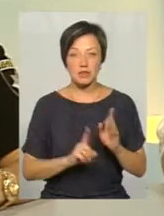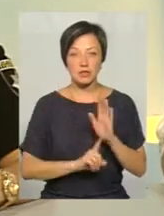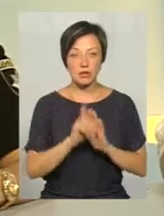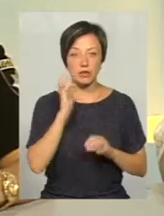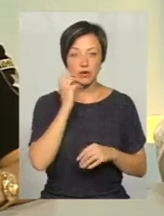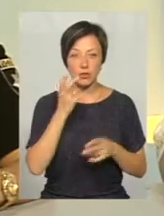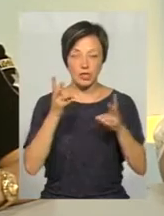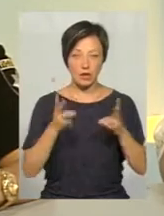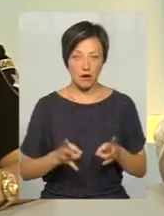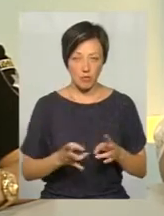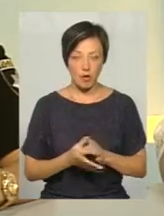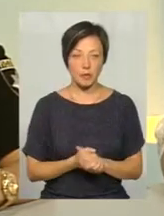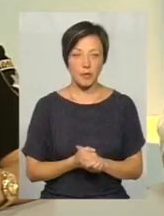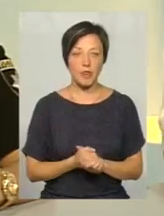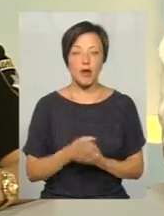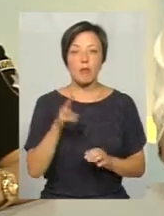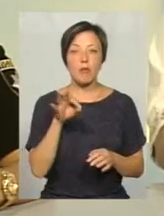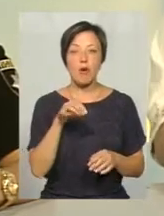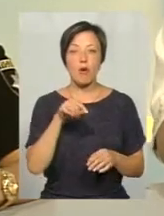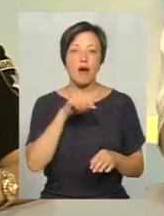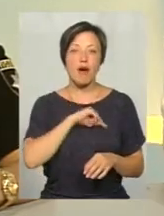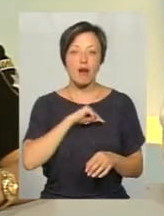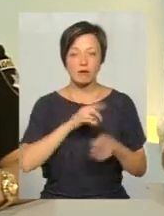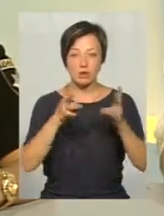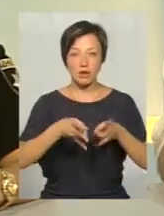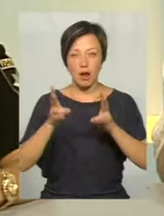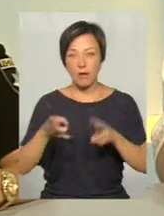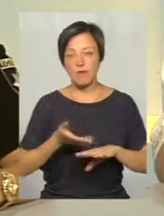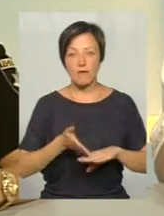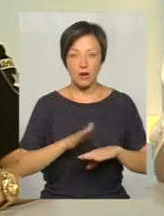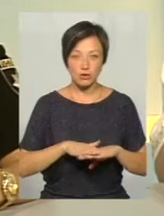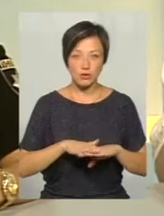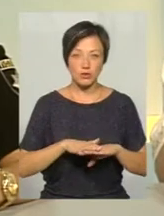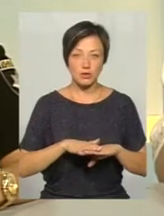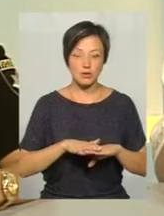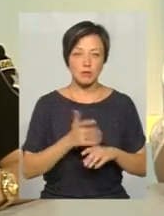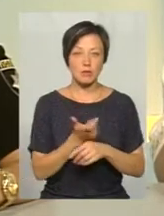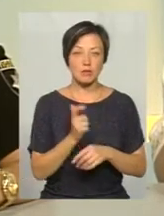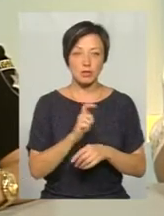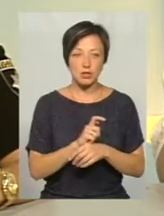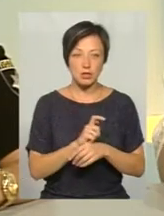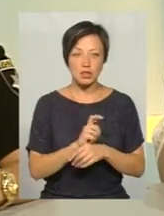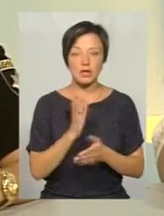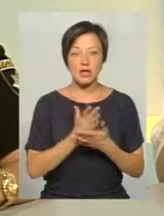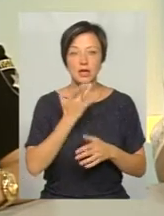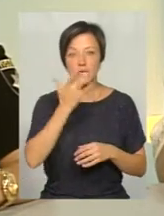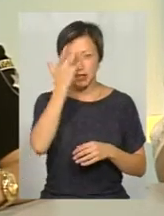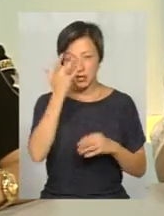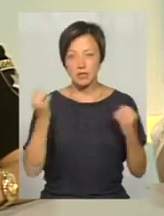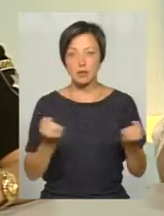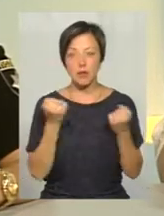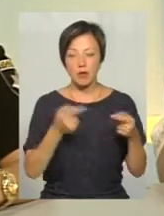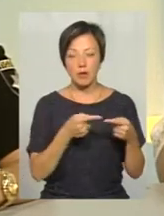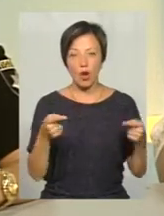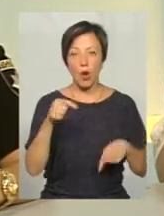серйозна травма. По характеру травм важкість, більше травм є літній і зимовий